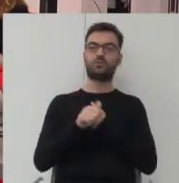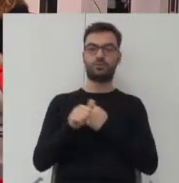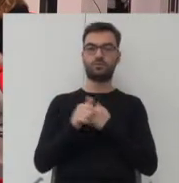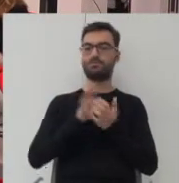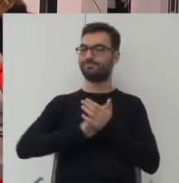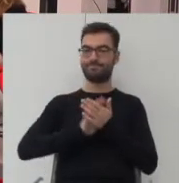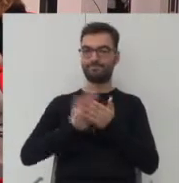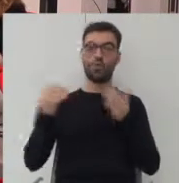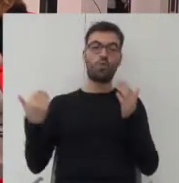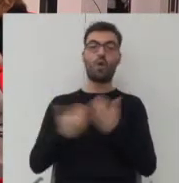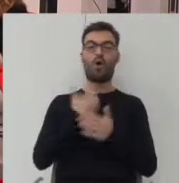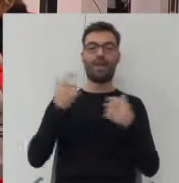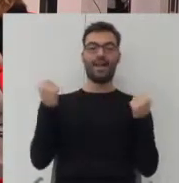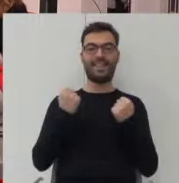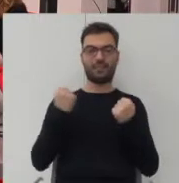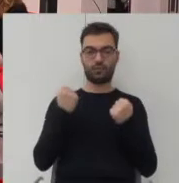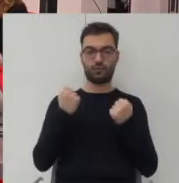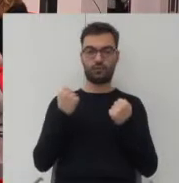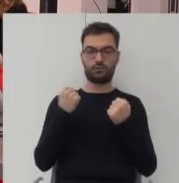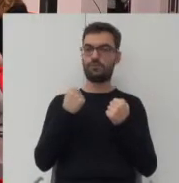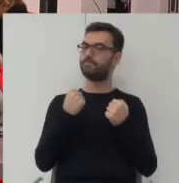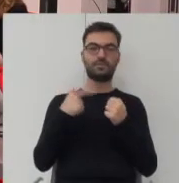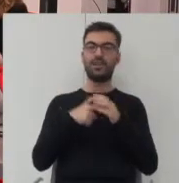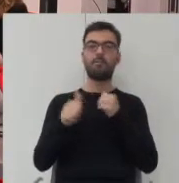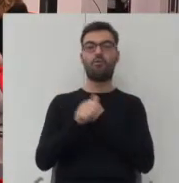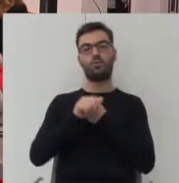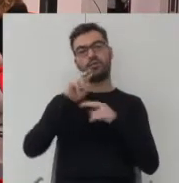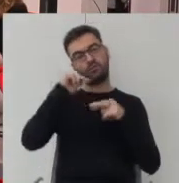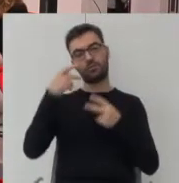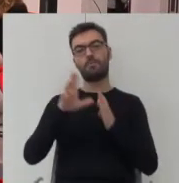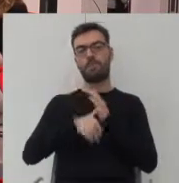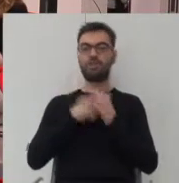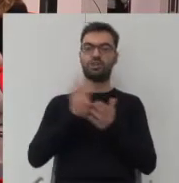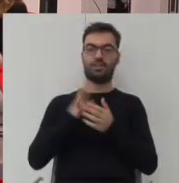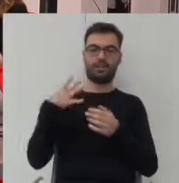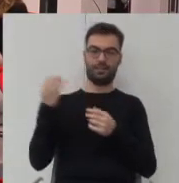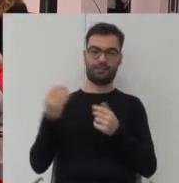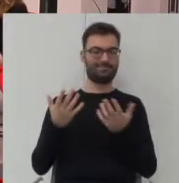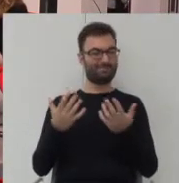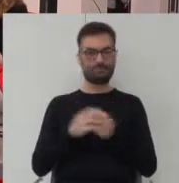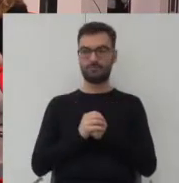przepraszam, nowa intensywność nie doprowadziła nas powrotem do miasta XIX-wiecznego.